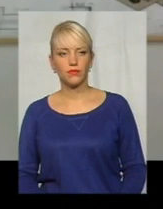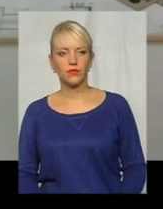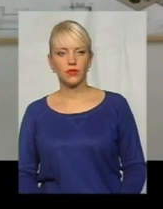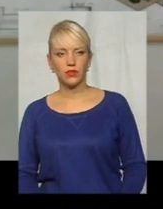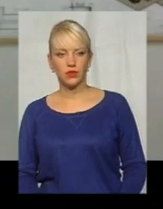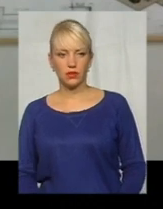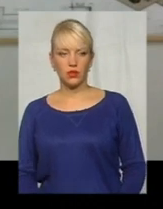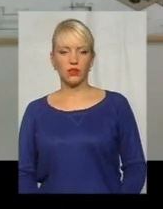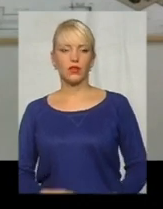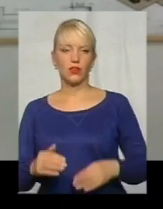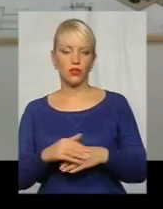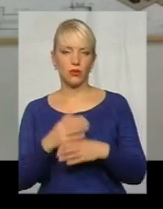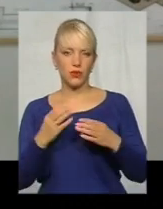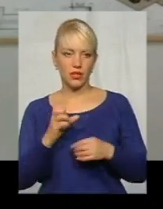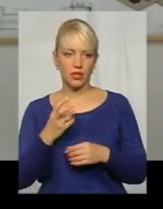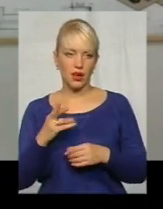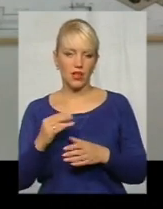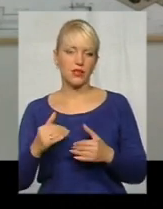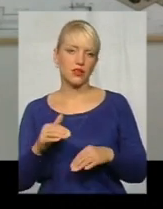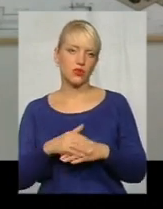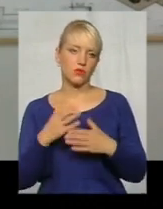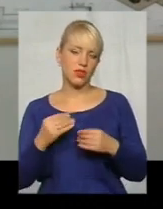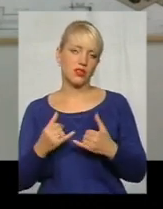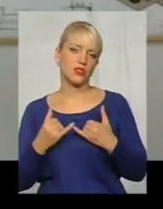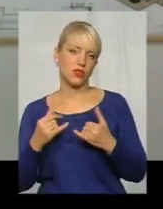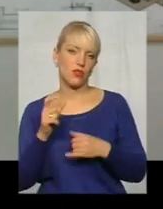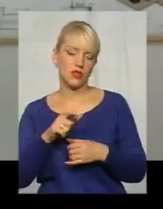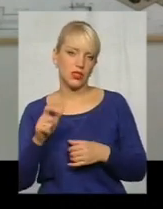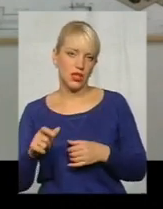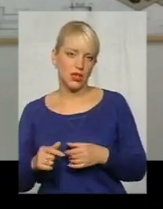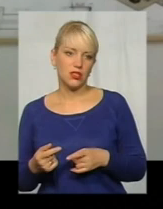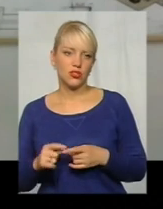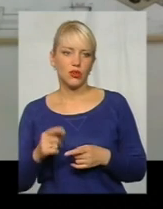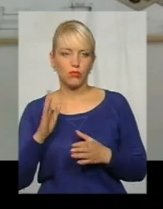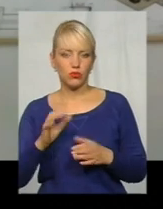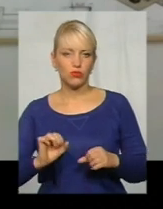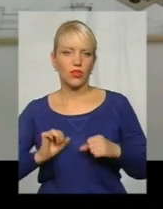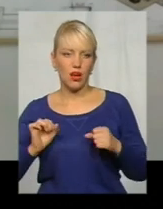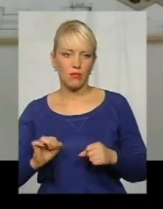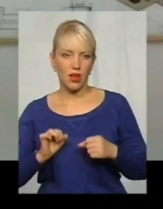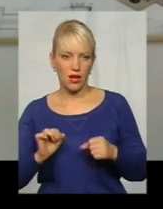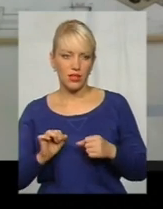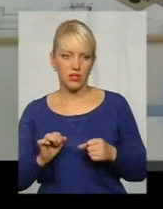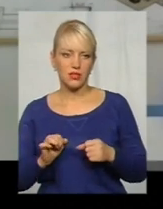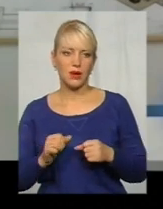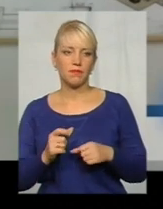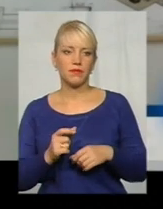Добрий день, Аня. Добрий день, шановні телегов'ядачі. Буду намагатися максимально